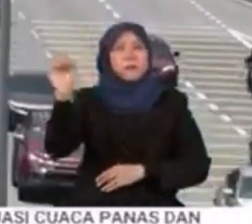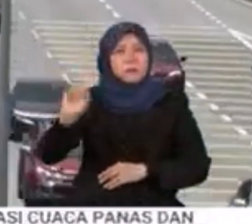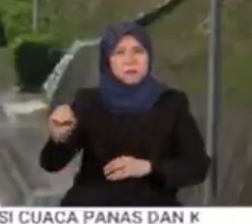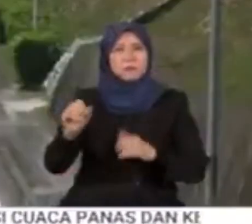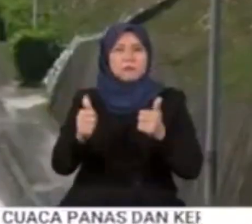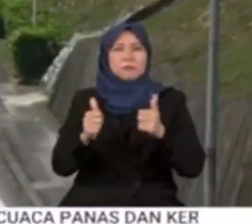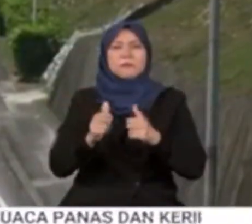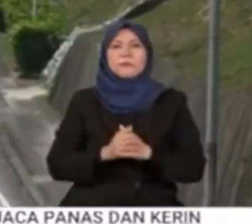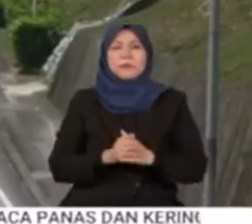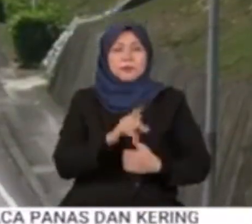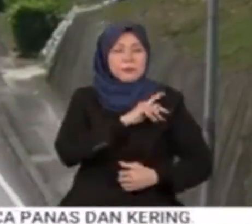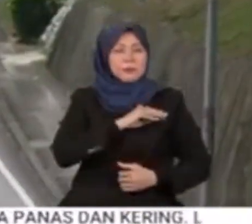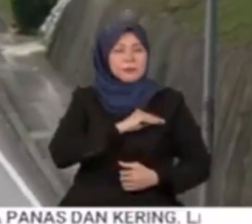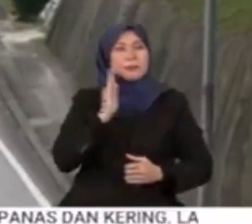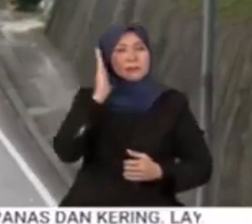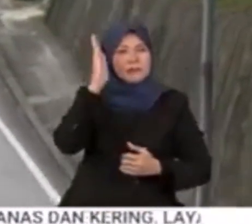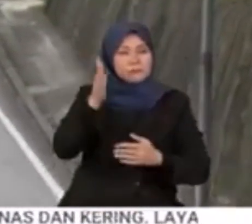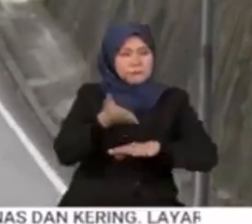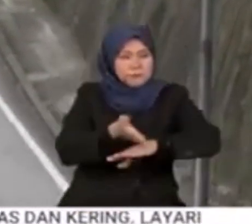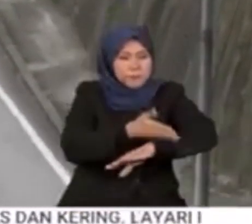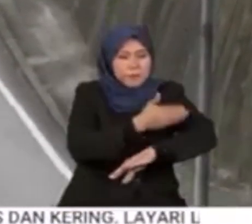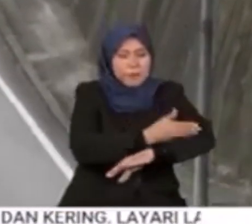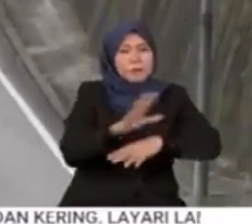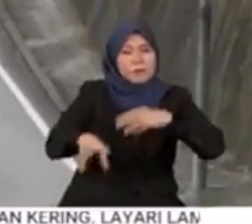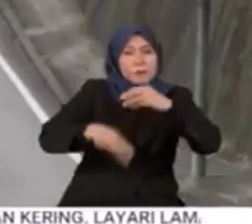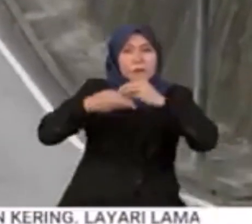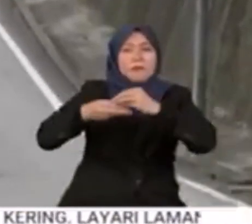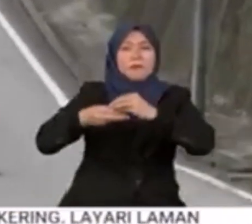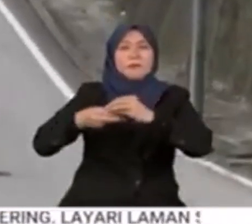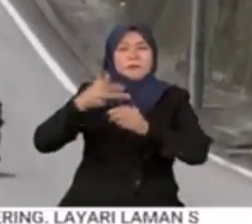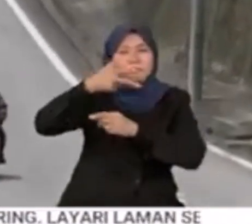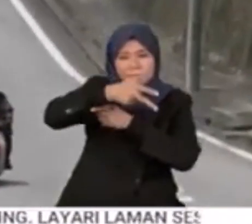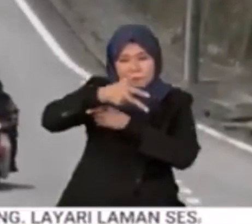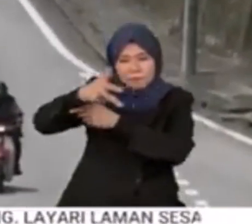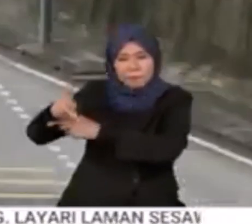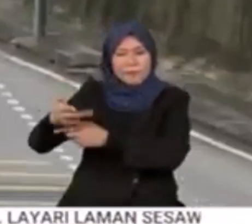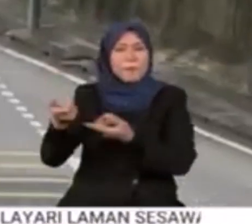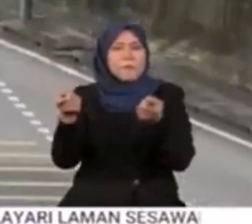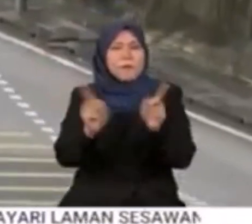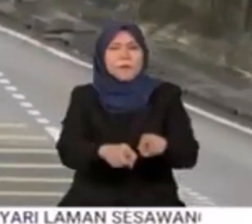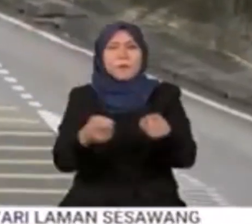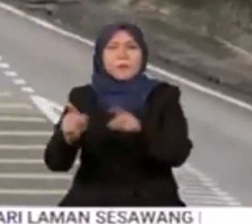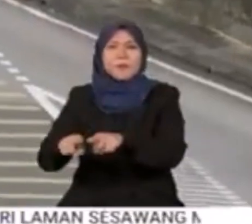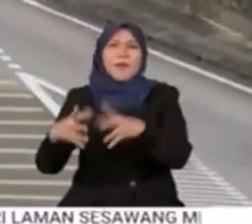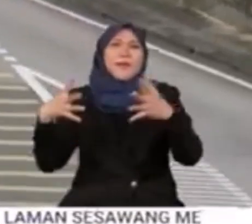Justru kementeriannya sudah mempertimbang penambahan kamera berkenaan di lokasi cenderung kemalangan.